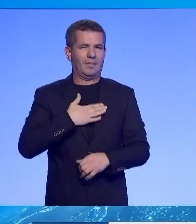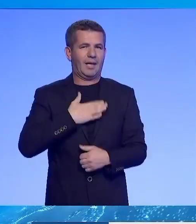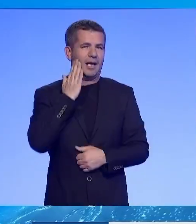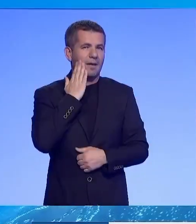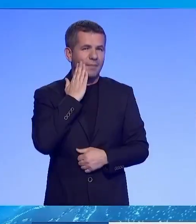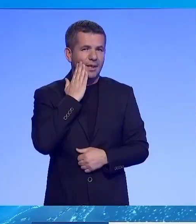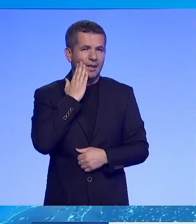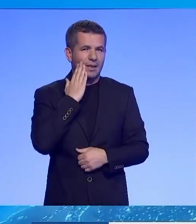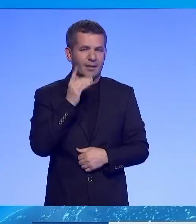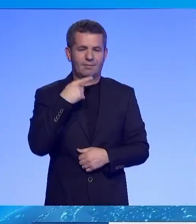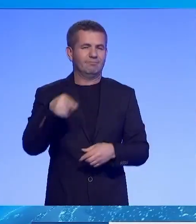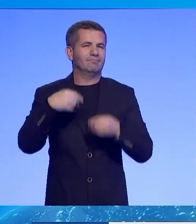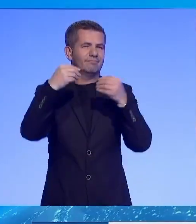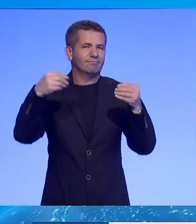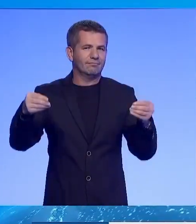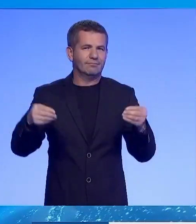Amerikës, tha a e.